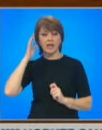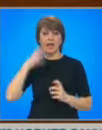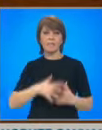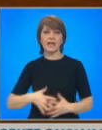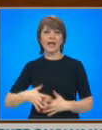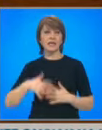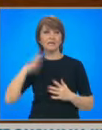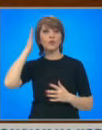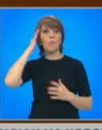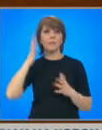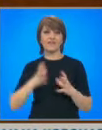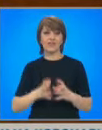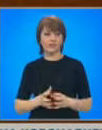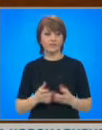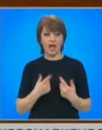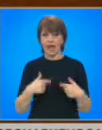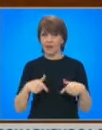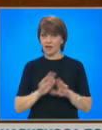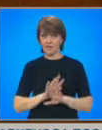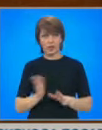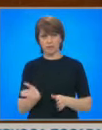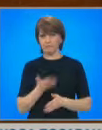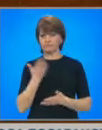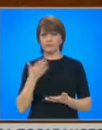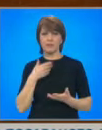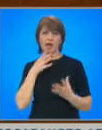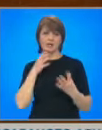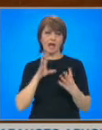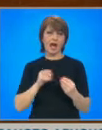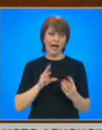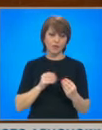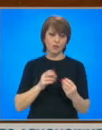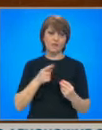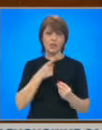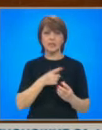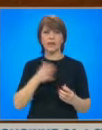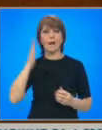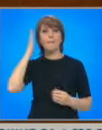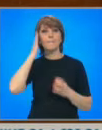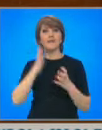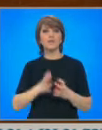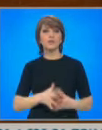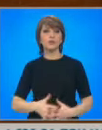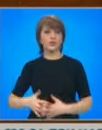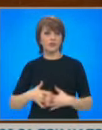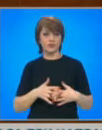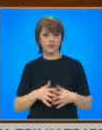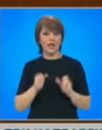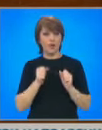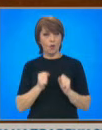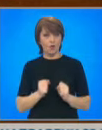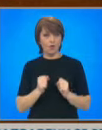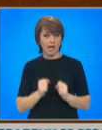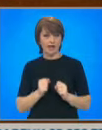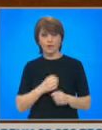Ние вече сме в разговори с правителството на САЩ и очаквам в следващите седмици до